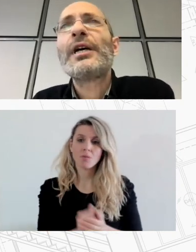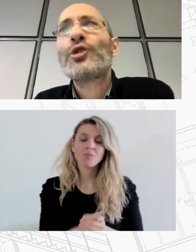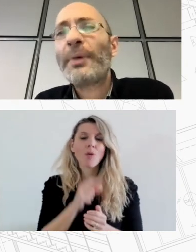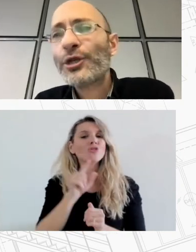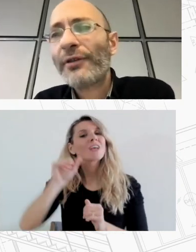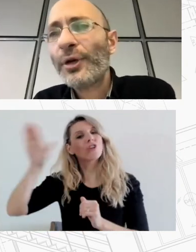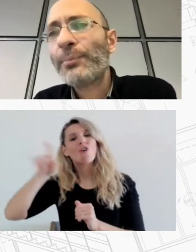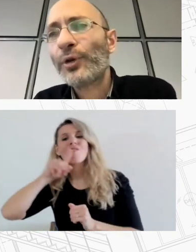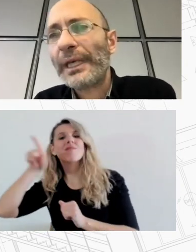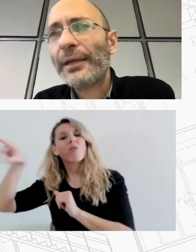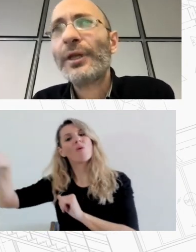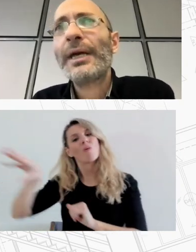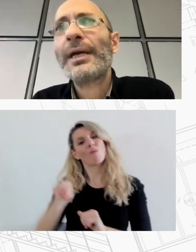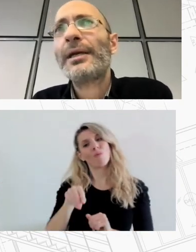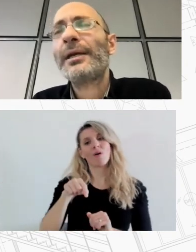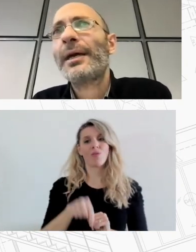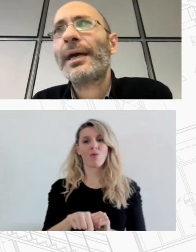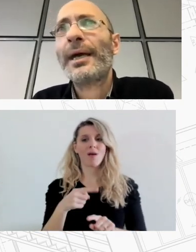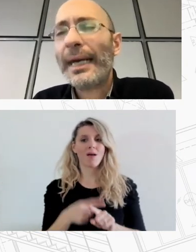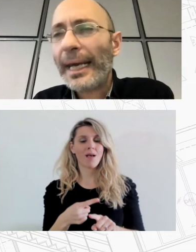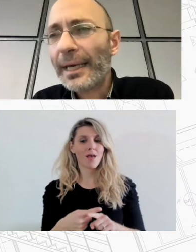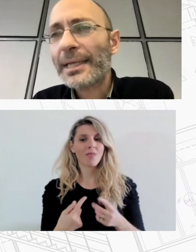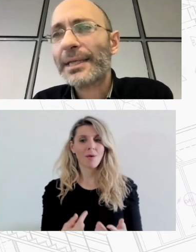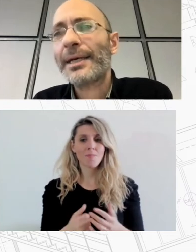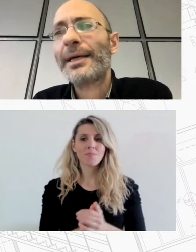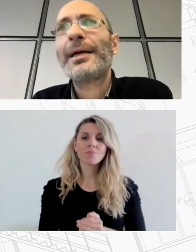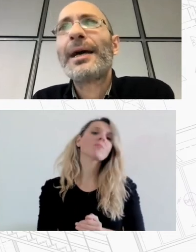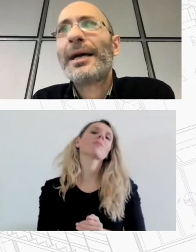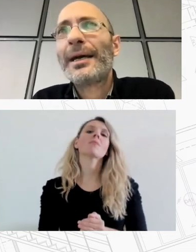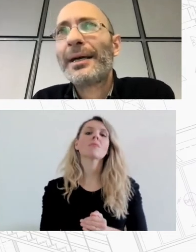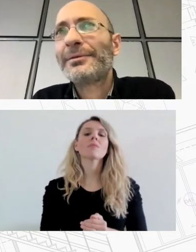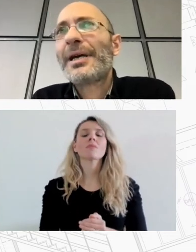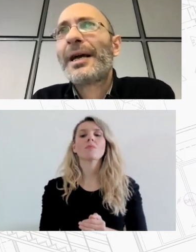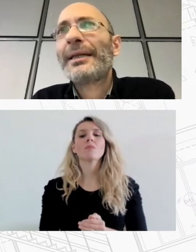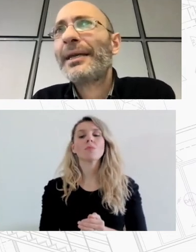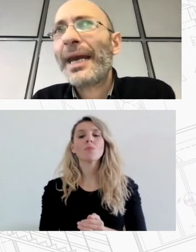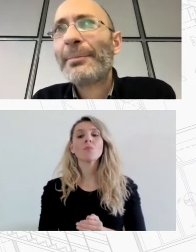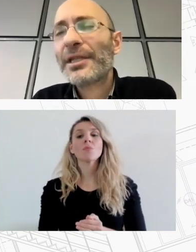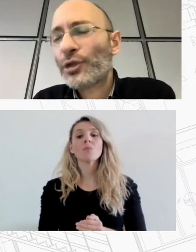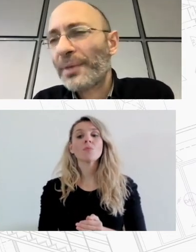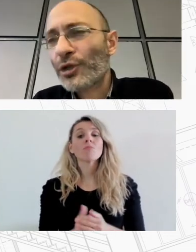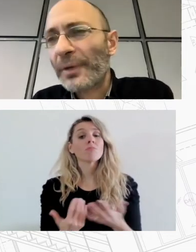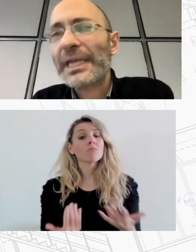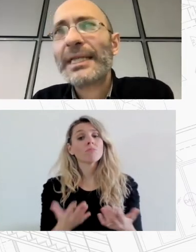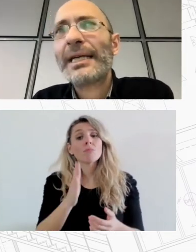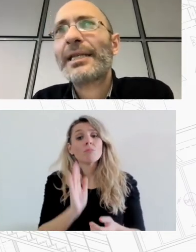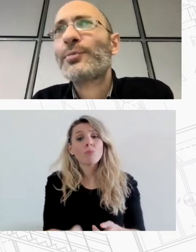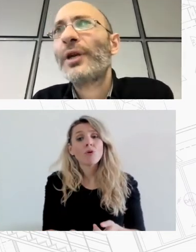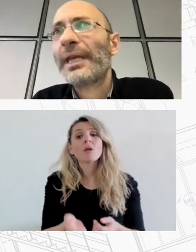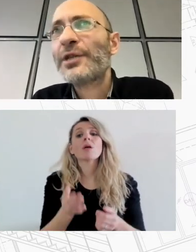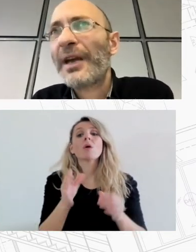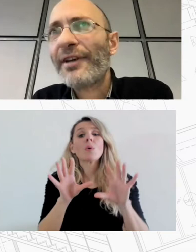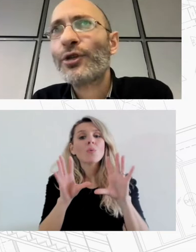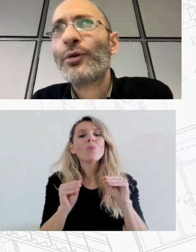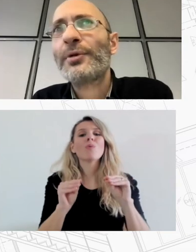Στο πλαίσιο αυτό είναι που κινείται οι ενέργειες καταρχήν ανάπτυξης μιας τοπικής στεγαστικής